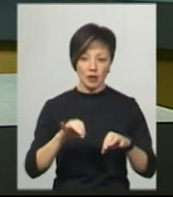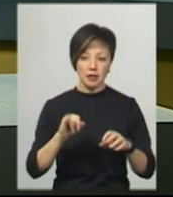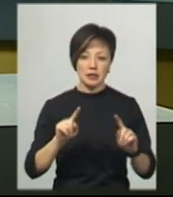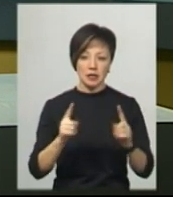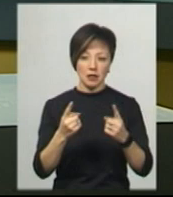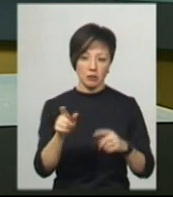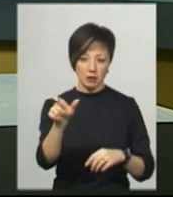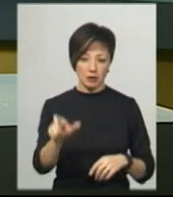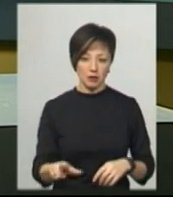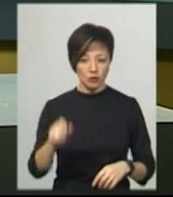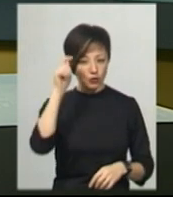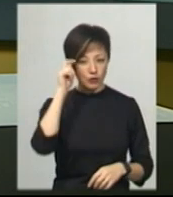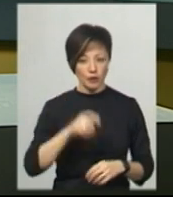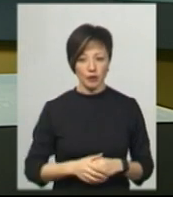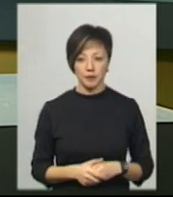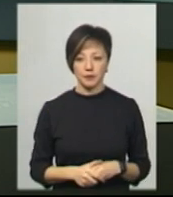затримали зловмисника.